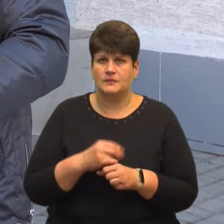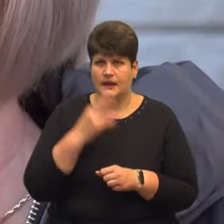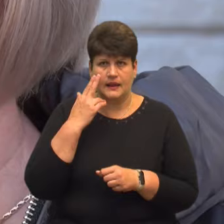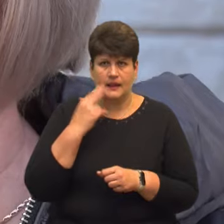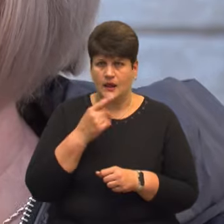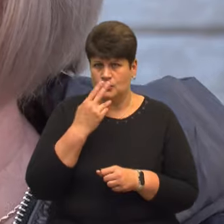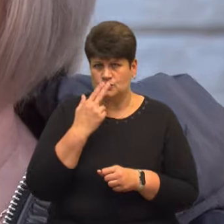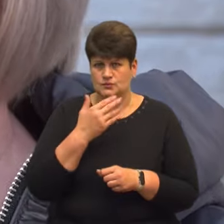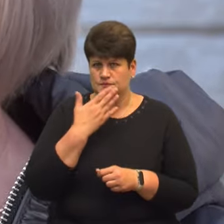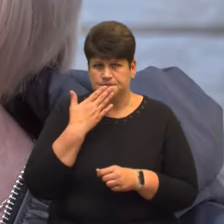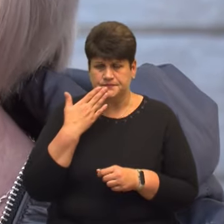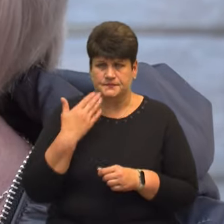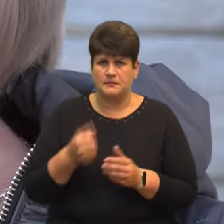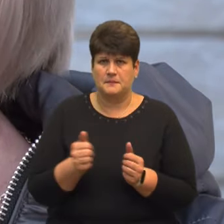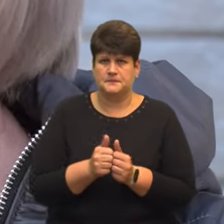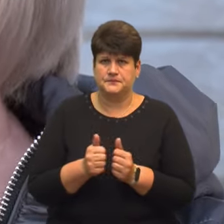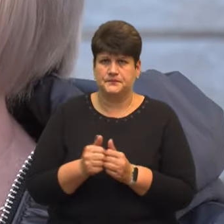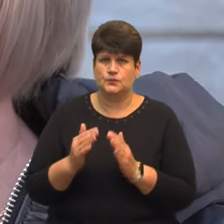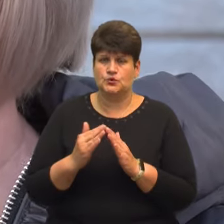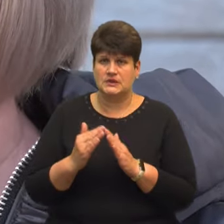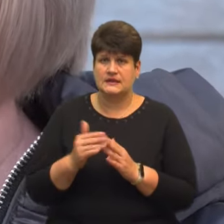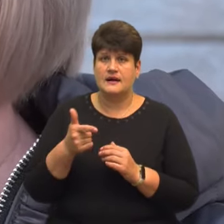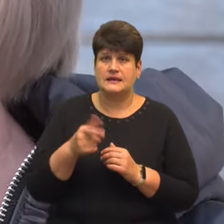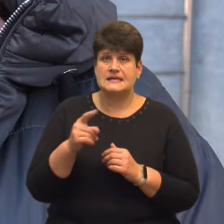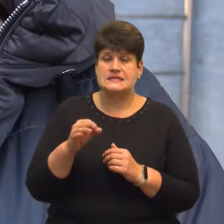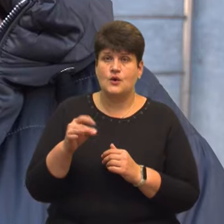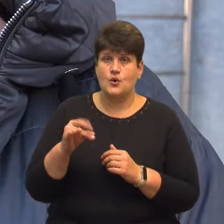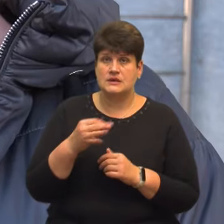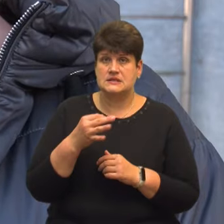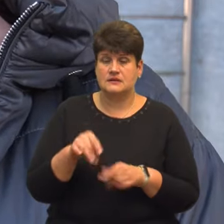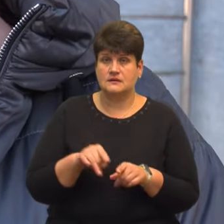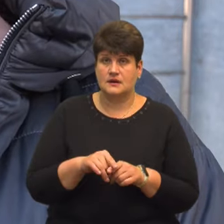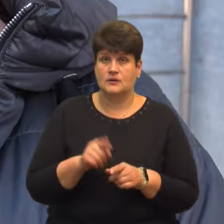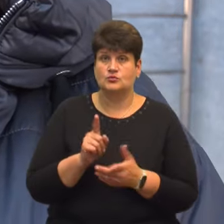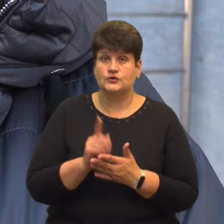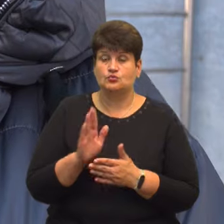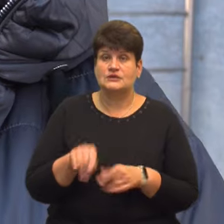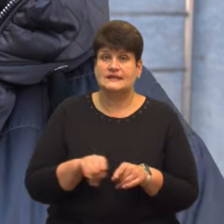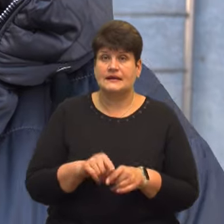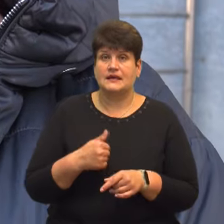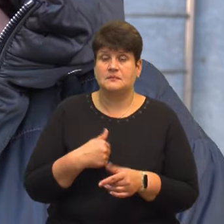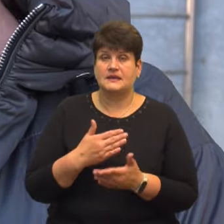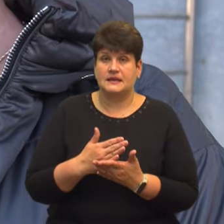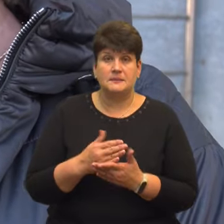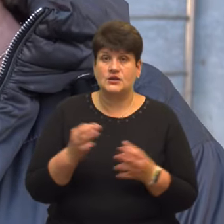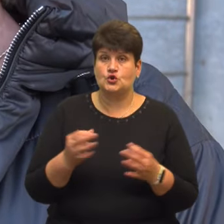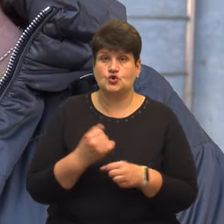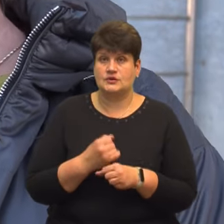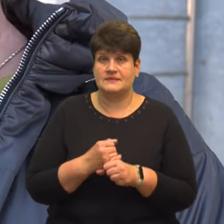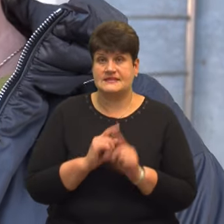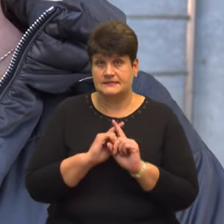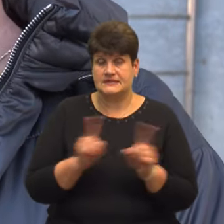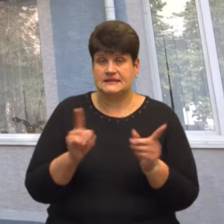для мешканців, прилеглих до колектора будинків, Ганна Загородна відповіла. Мусе бути так, як є, нічого не зробимо. Це просто специфіка